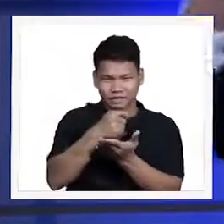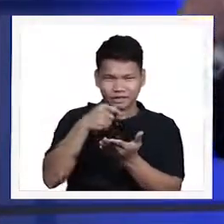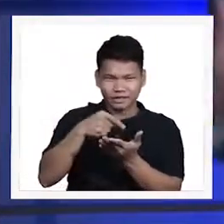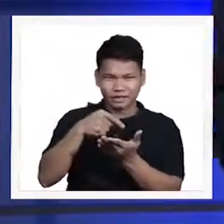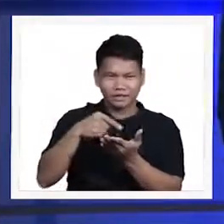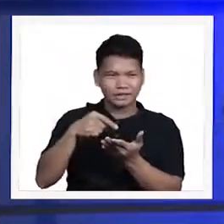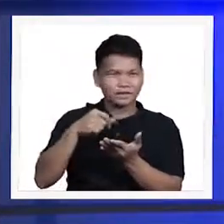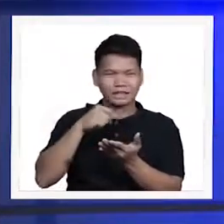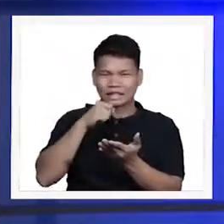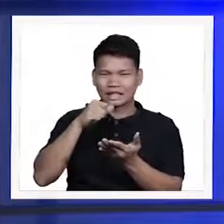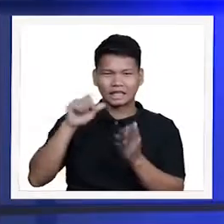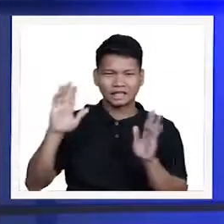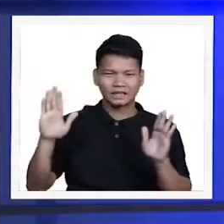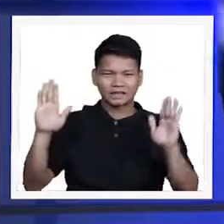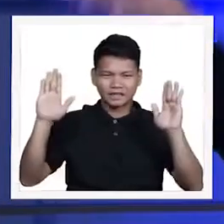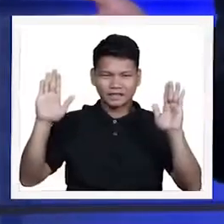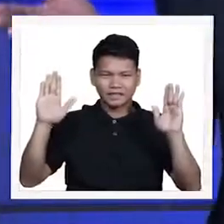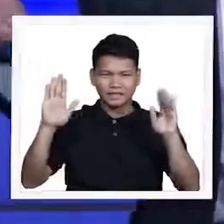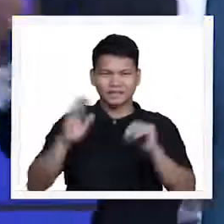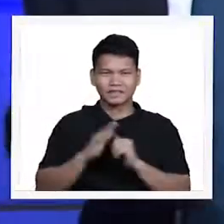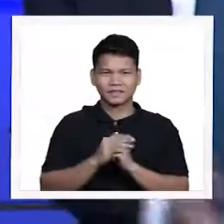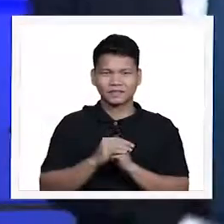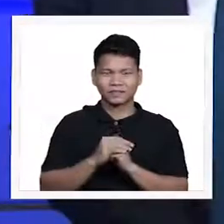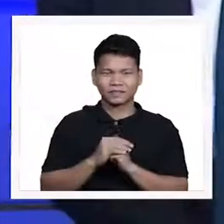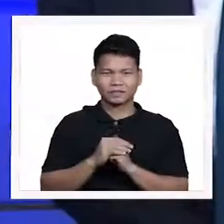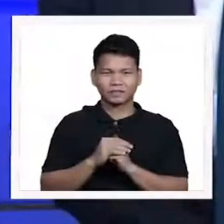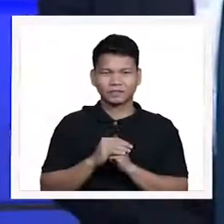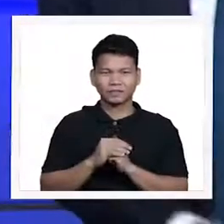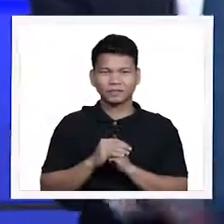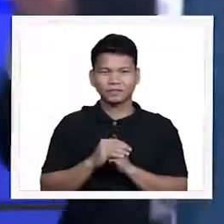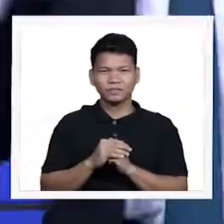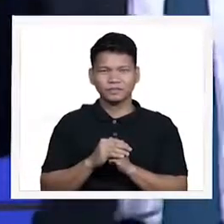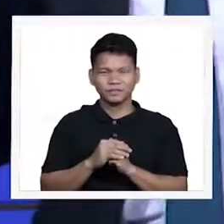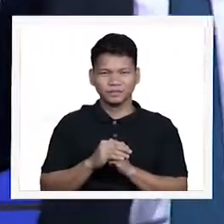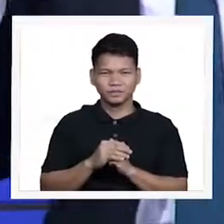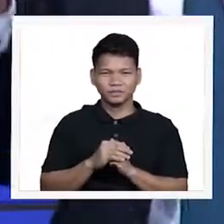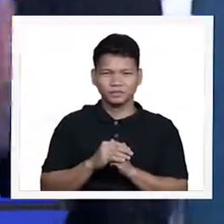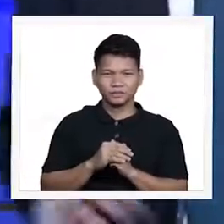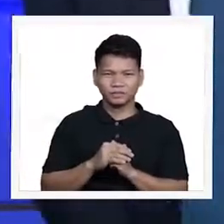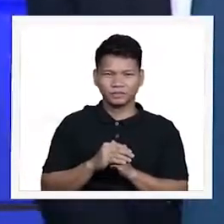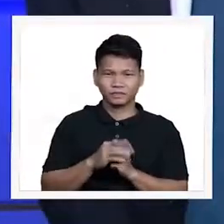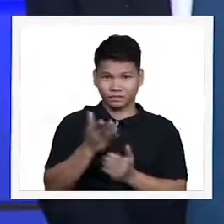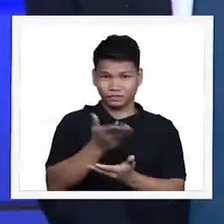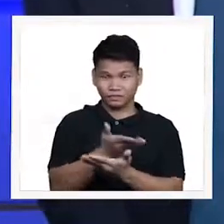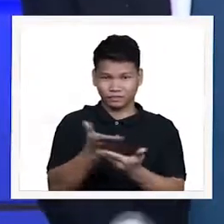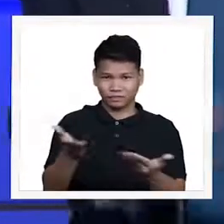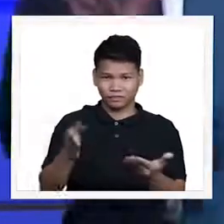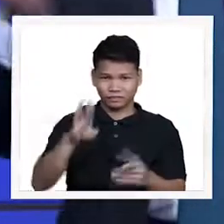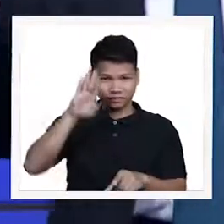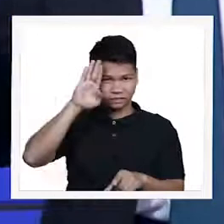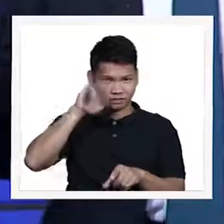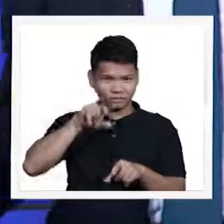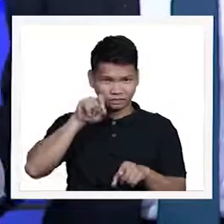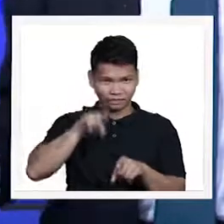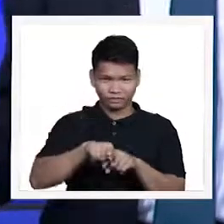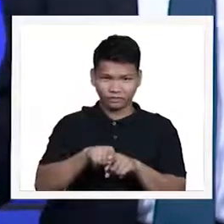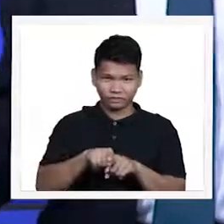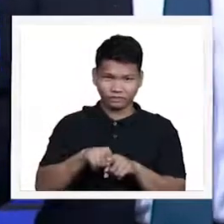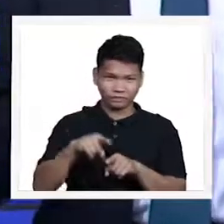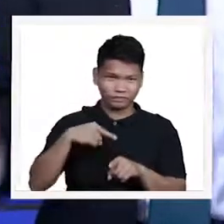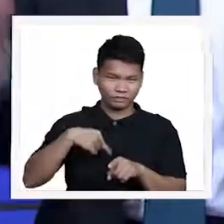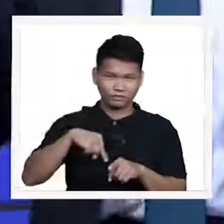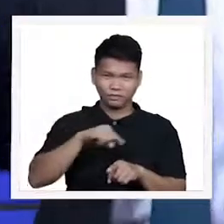do not give up minamahal na mga kaibigan minamahal na mga kapatid huwag po sana tayo